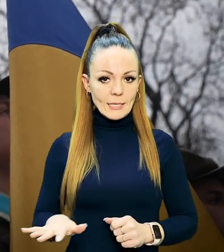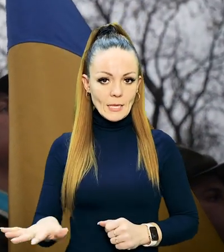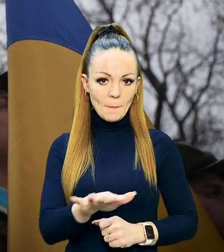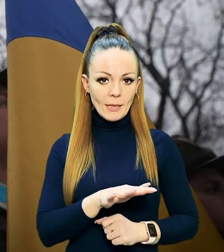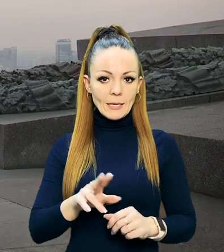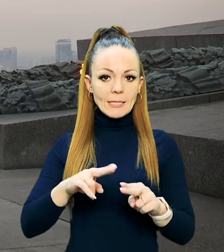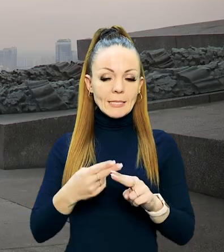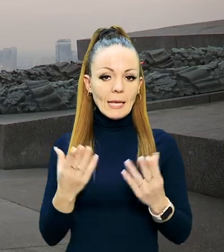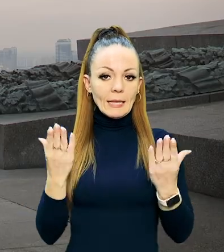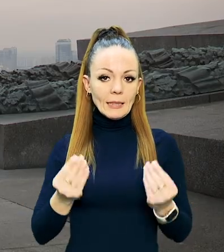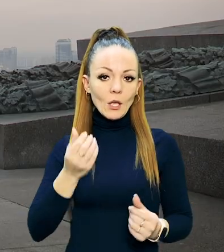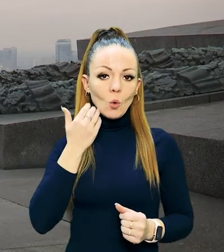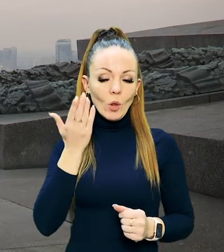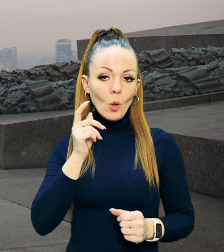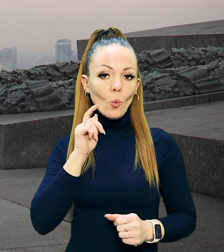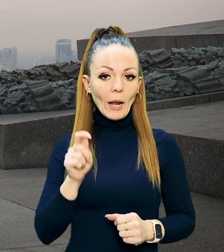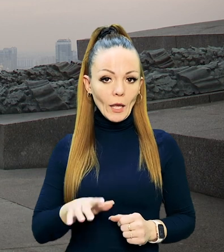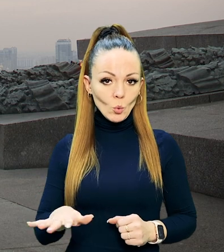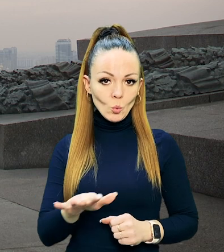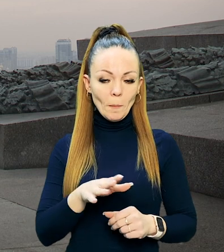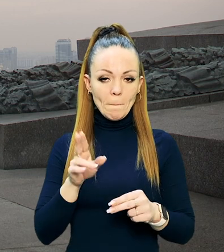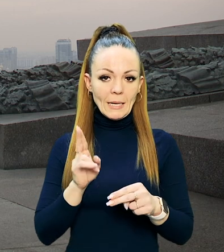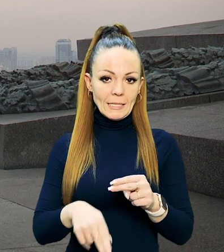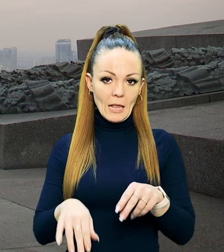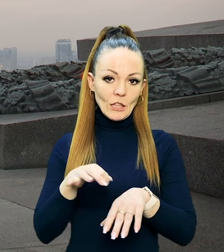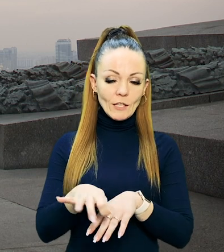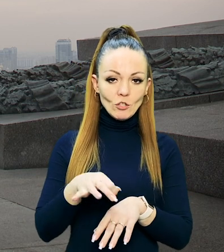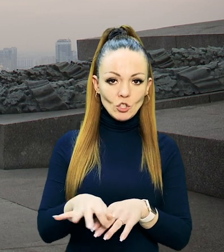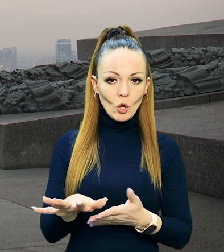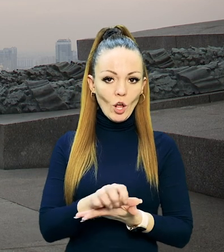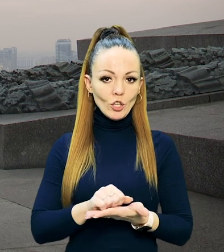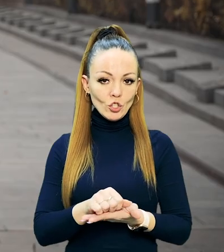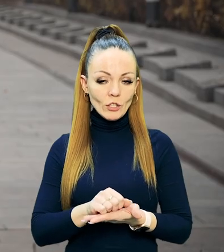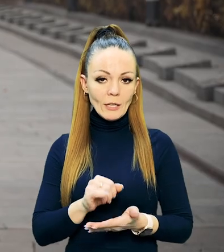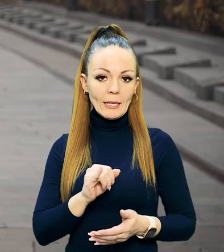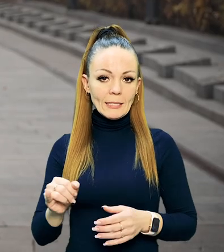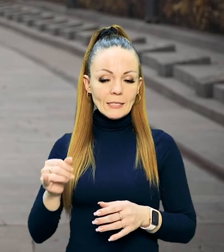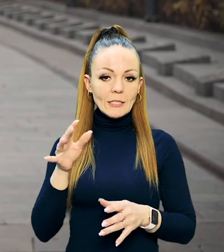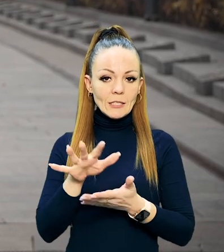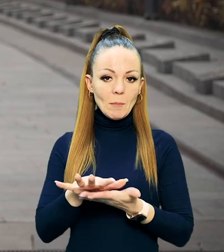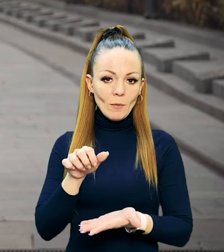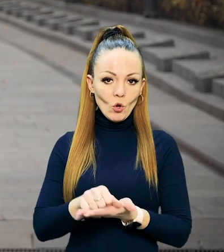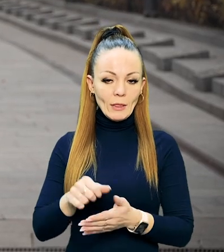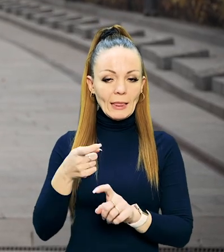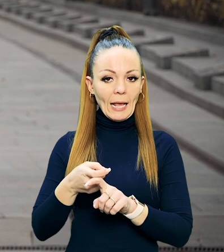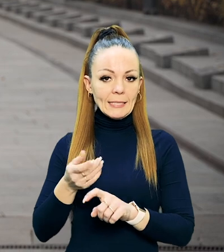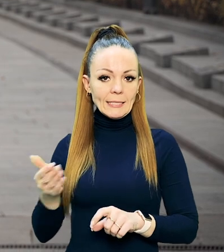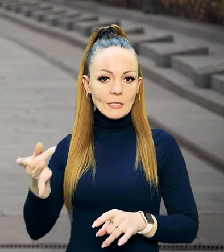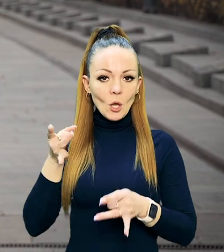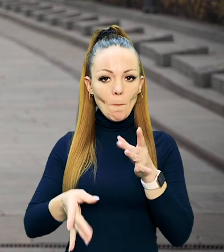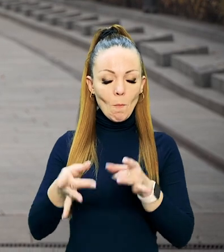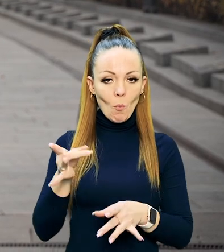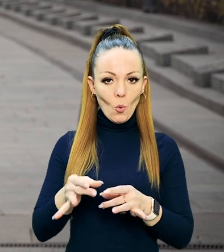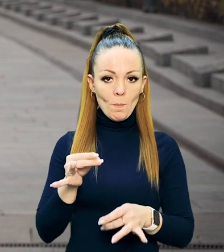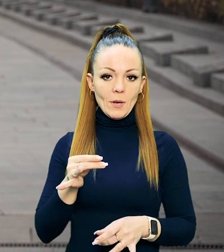української землі. Це день, коли її перестали нівечити, калічити і спотворювати нацистські